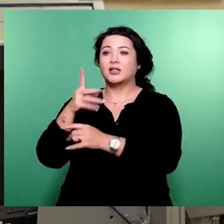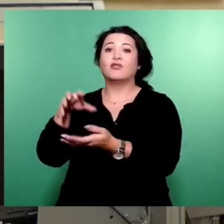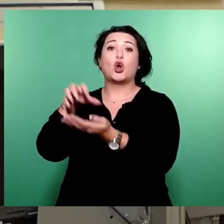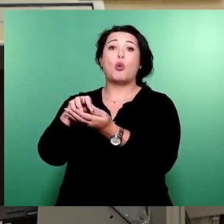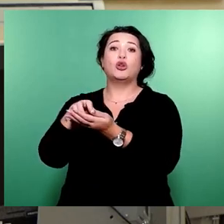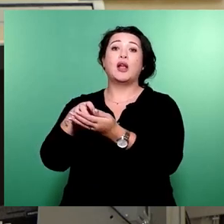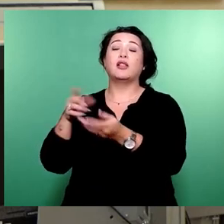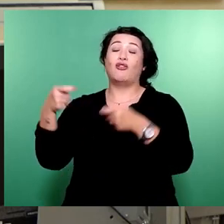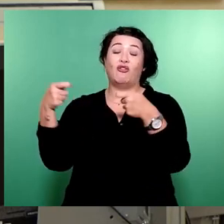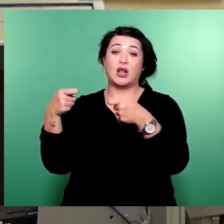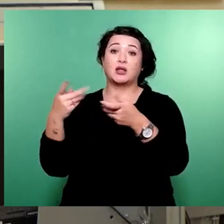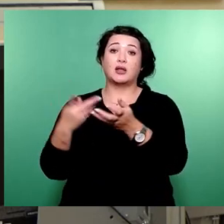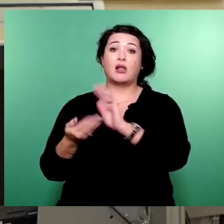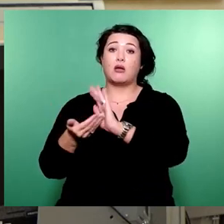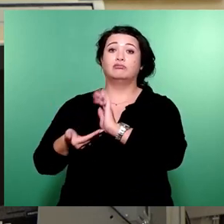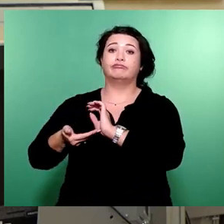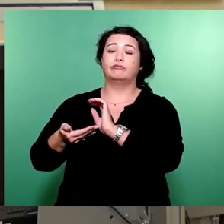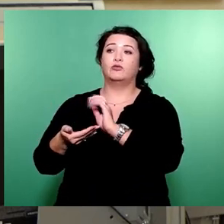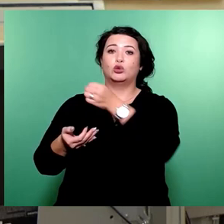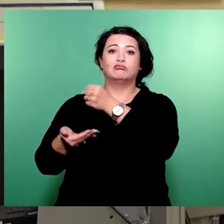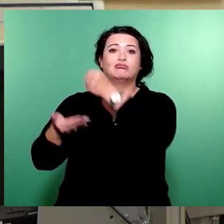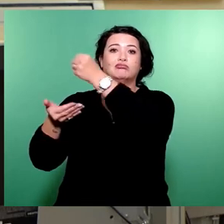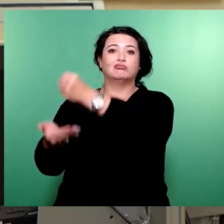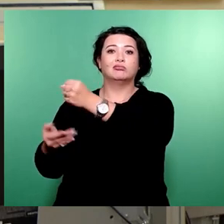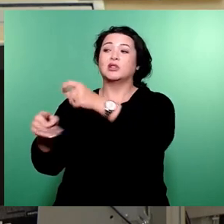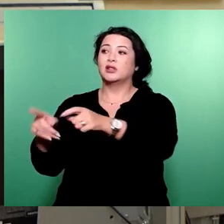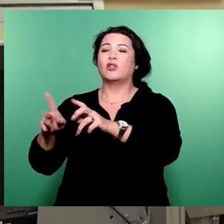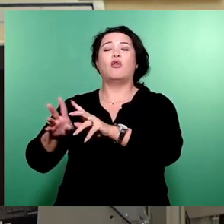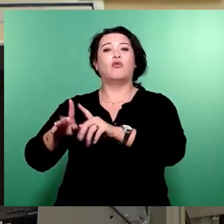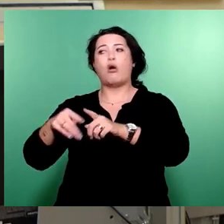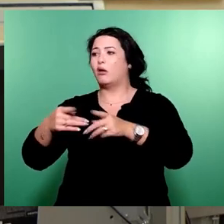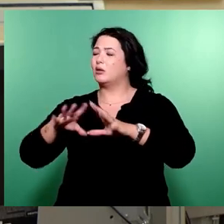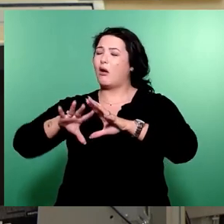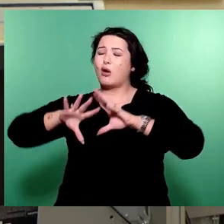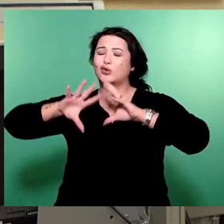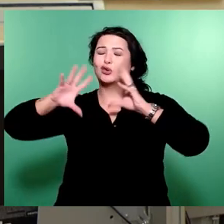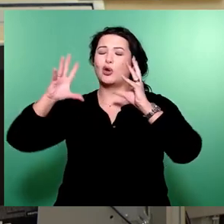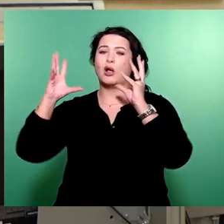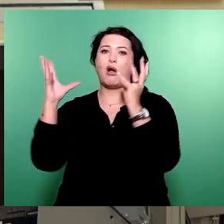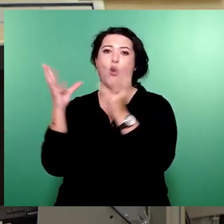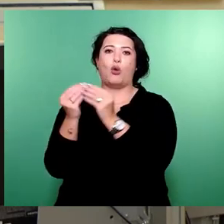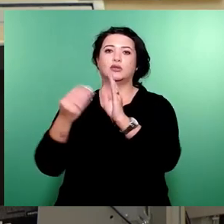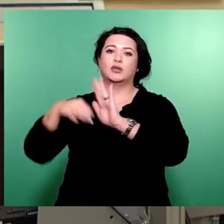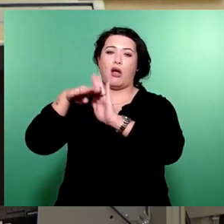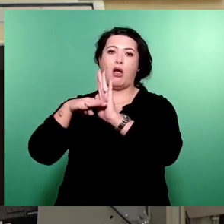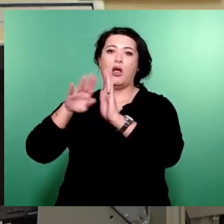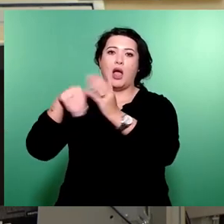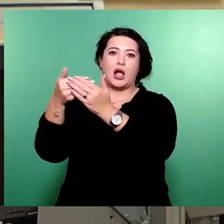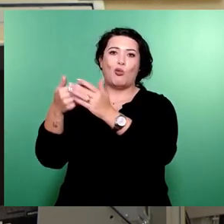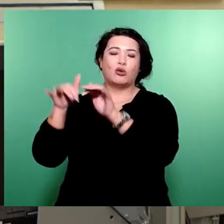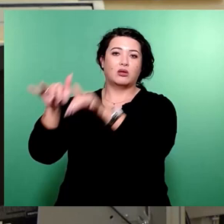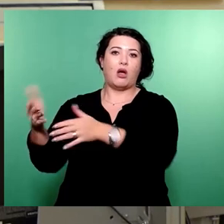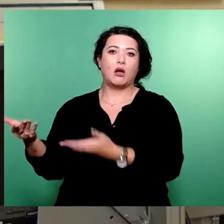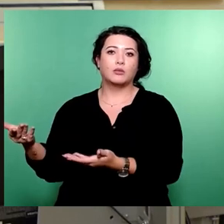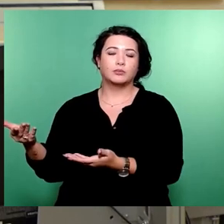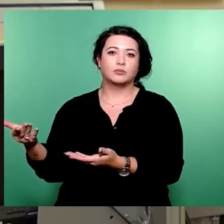hier zu einem richtigen Rundum-Angebot ausgebaut wurde sozusagen, das ganz viele verschiedene Aspekte